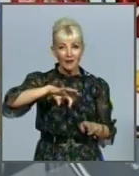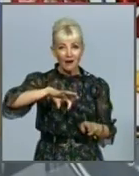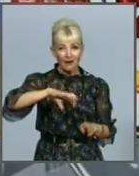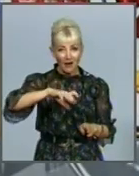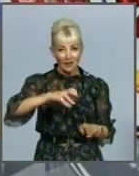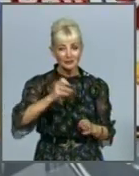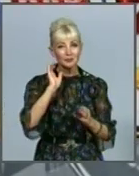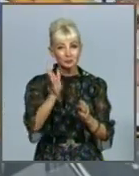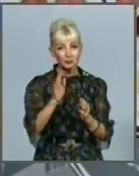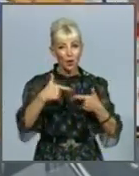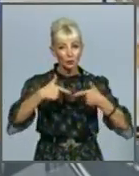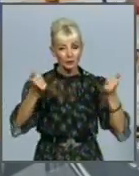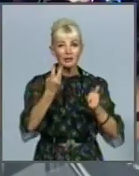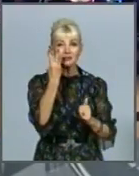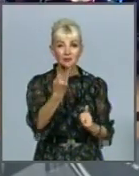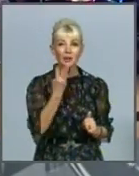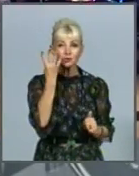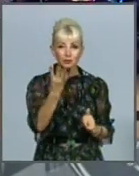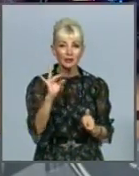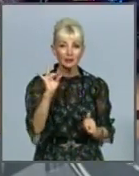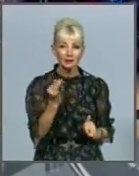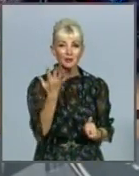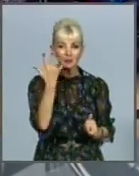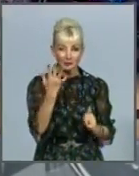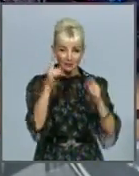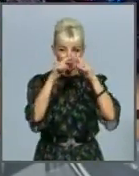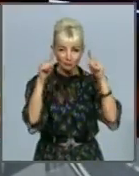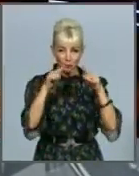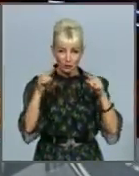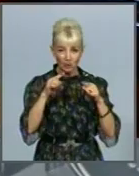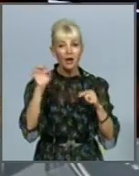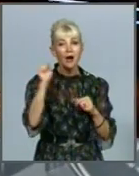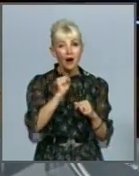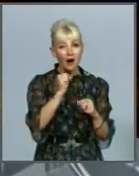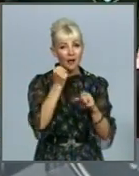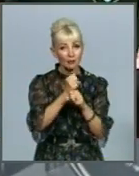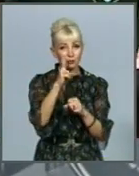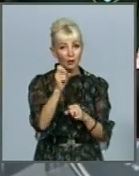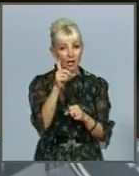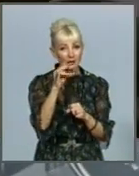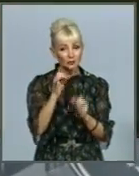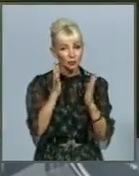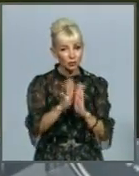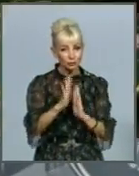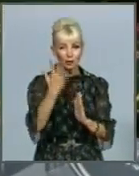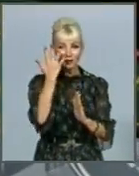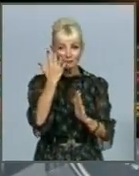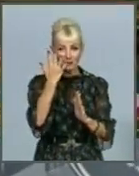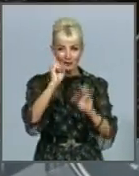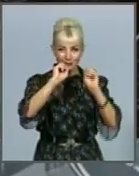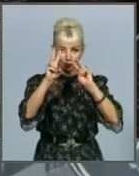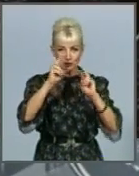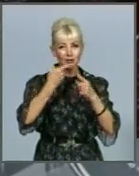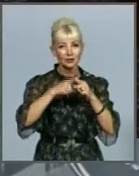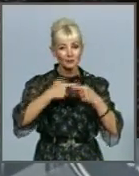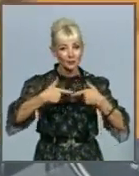встановлювати в готелях з 3, 4 та 5 зірками. А от роботу казино дозволили не лише в п'ятизіркових готелях, а й в